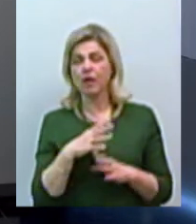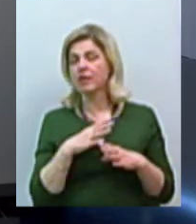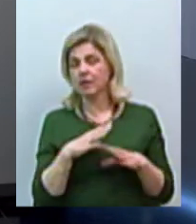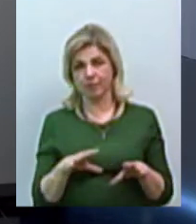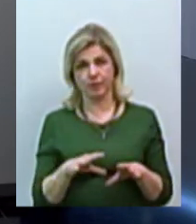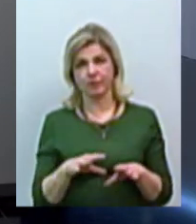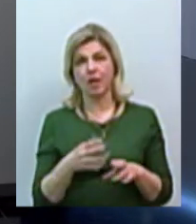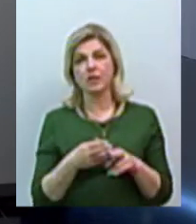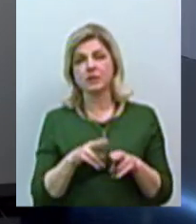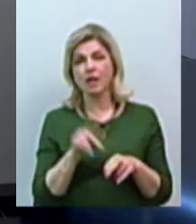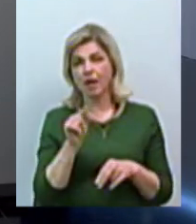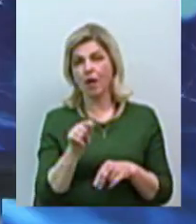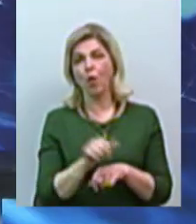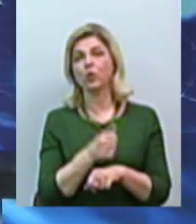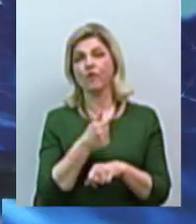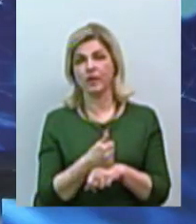це головне.